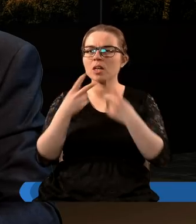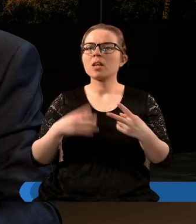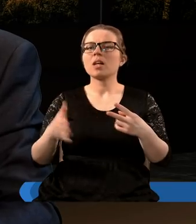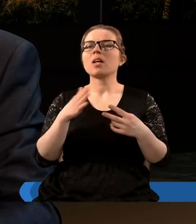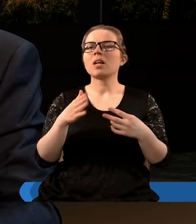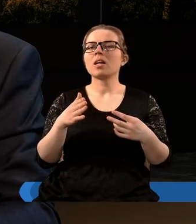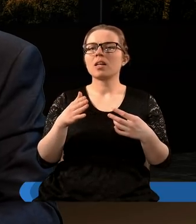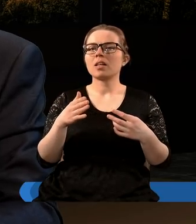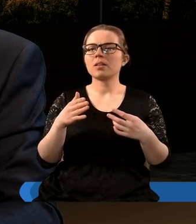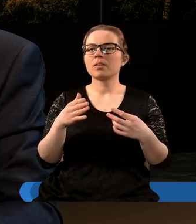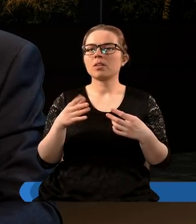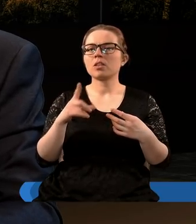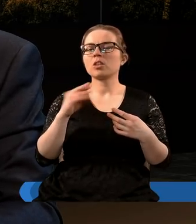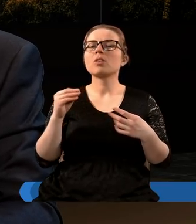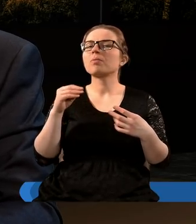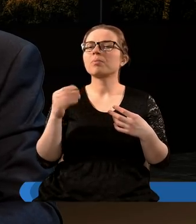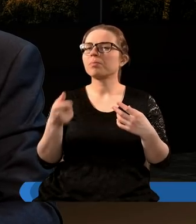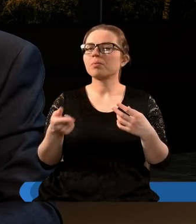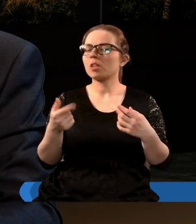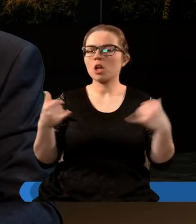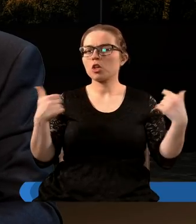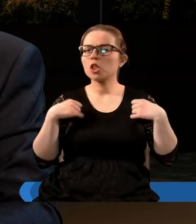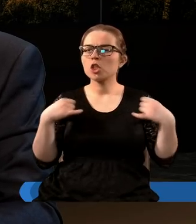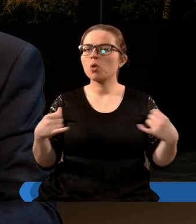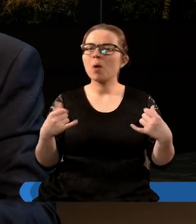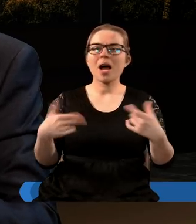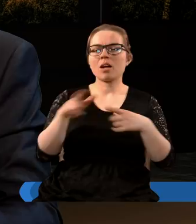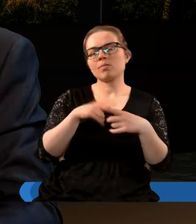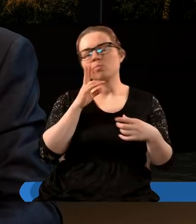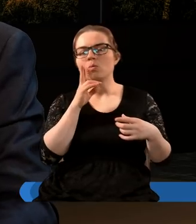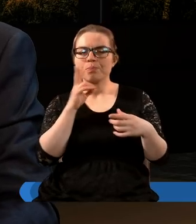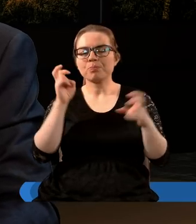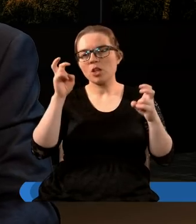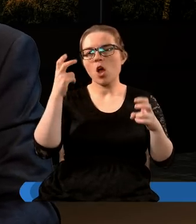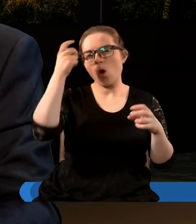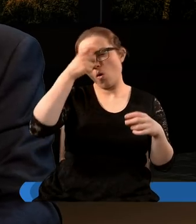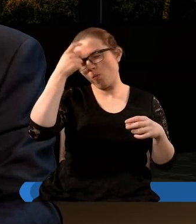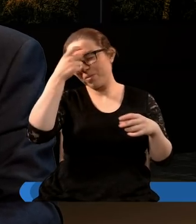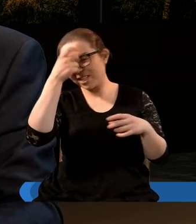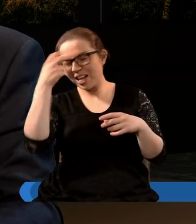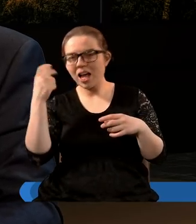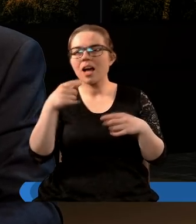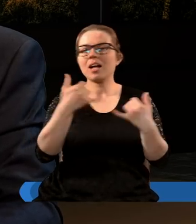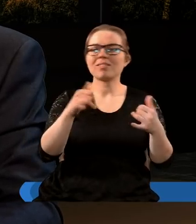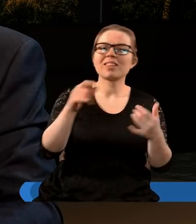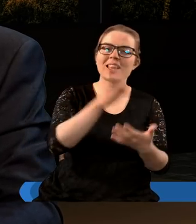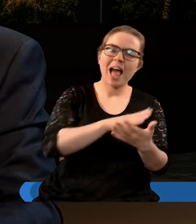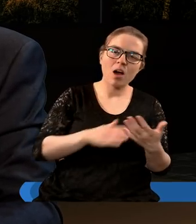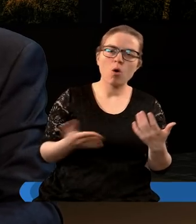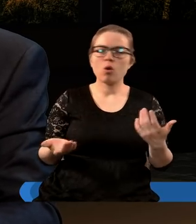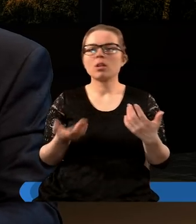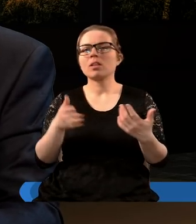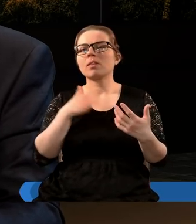jest siła bluźniercza, że to jest siła, która upija inne narody,